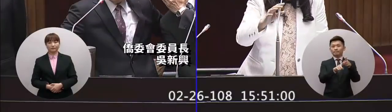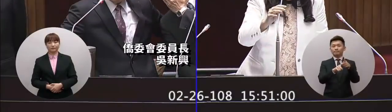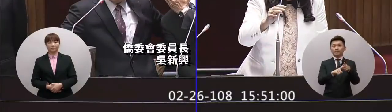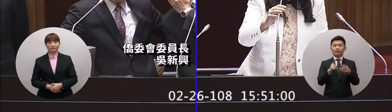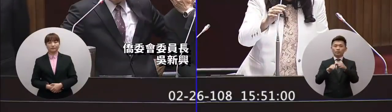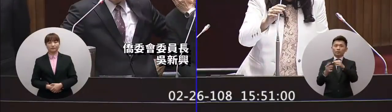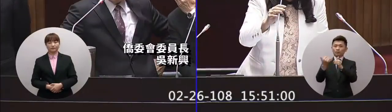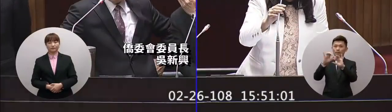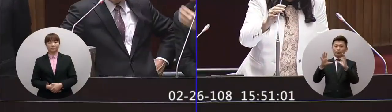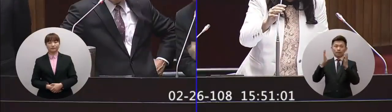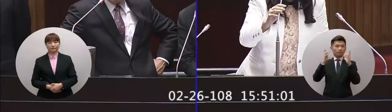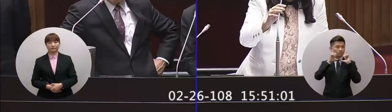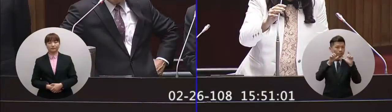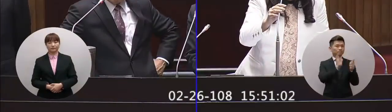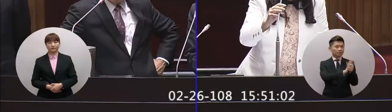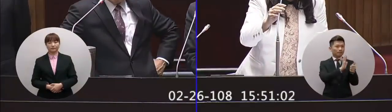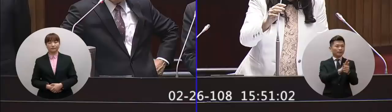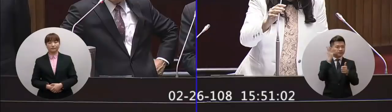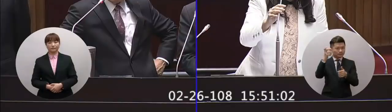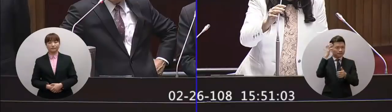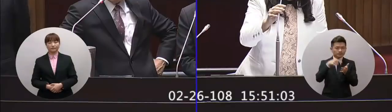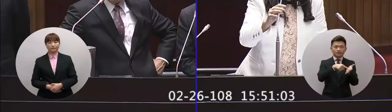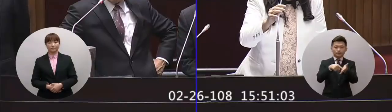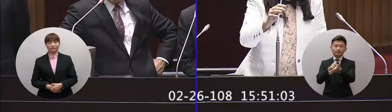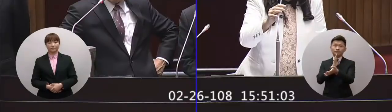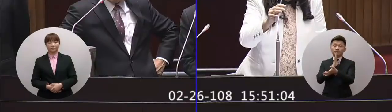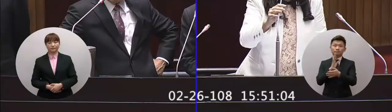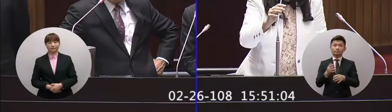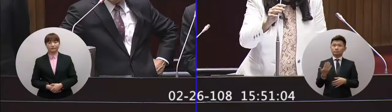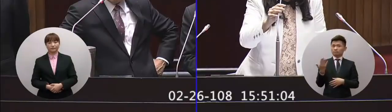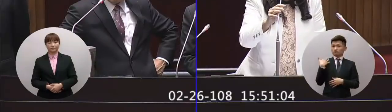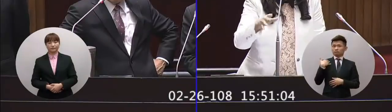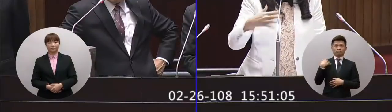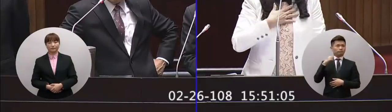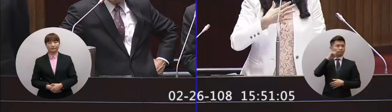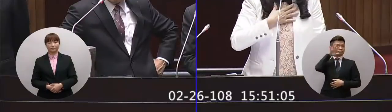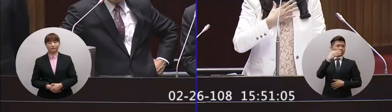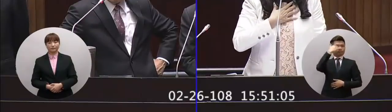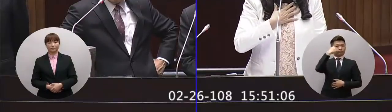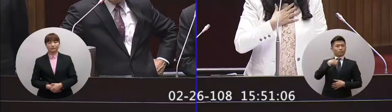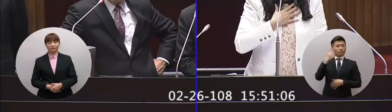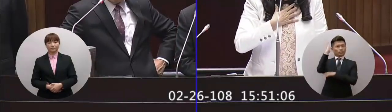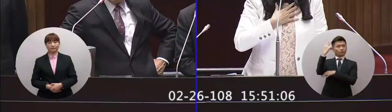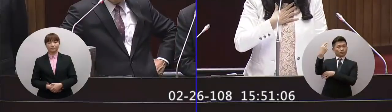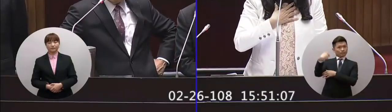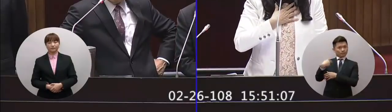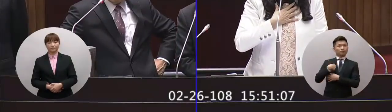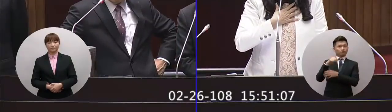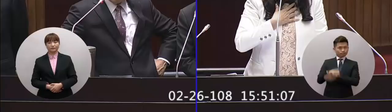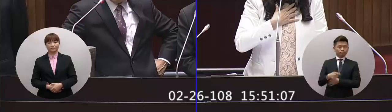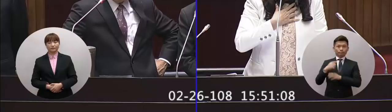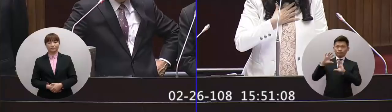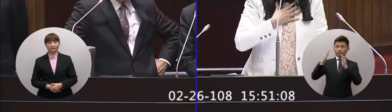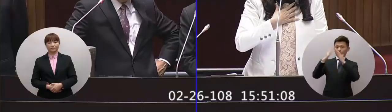幫中華民國發聲做事很努力過去是榮譽職人員在海外非常的驕傲就說我是政府認可的我對